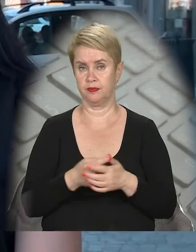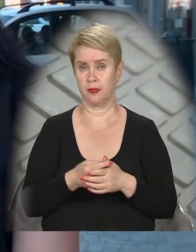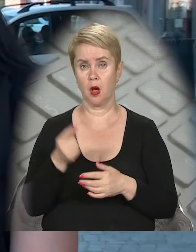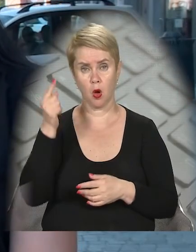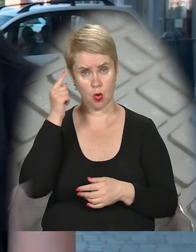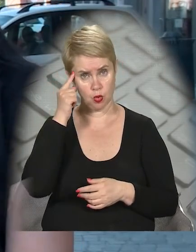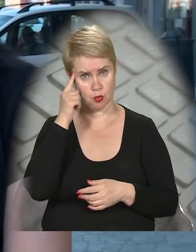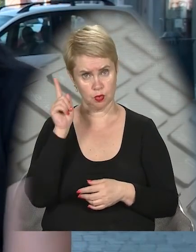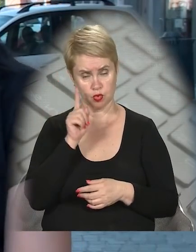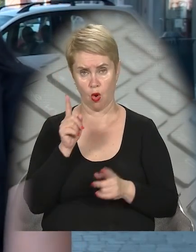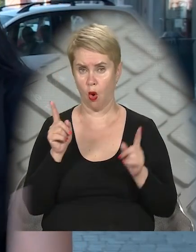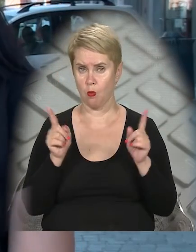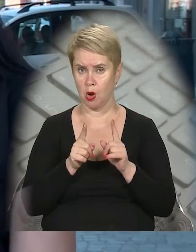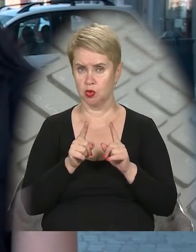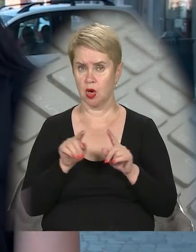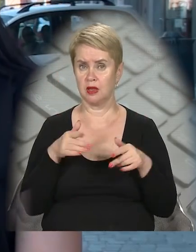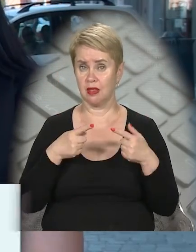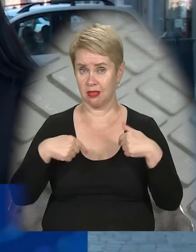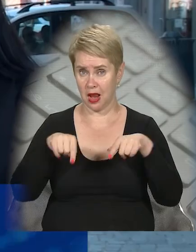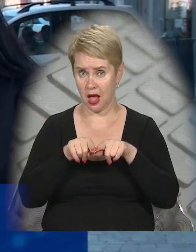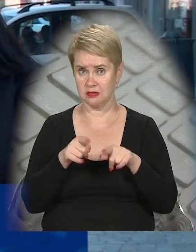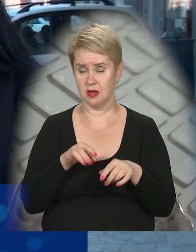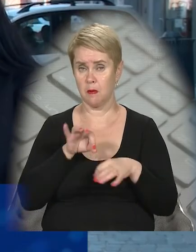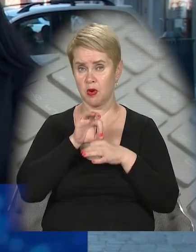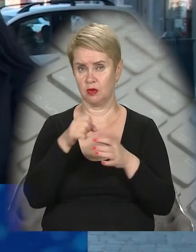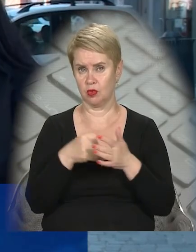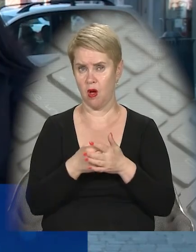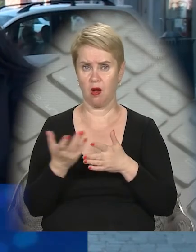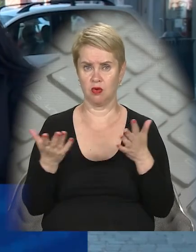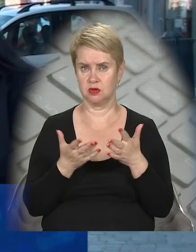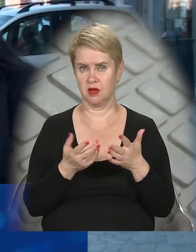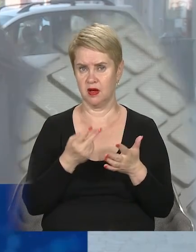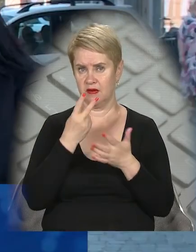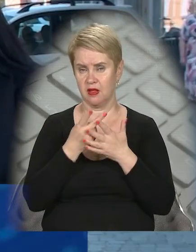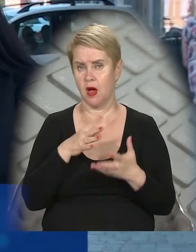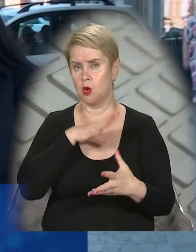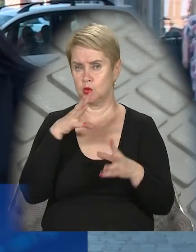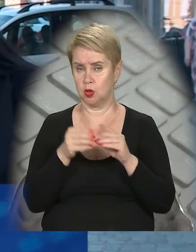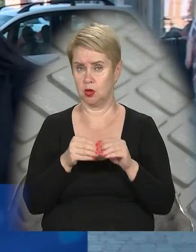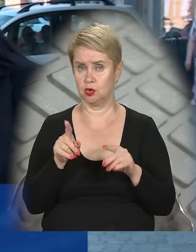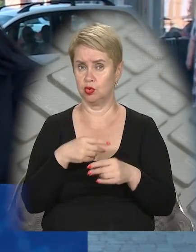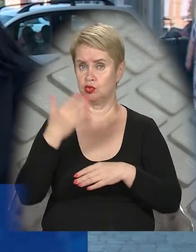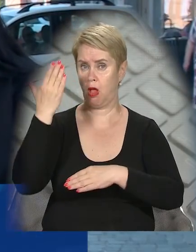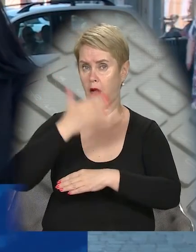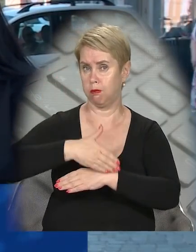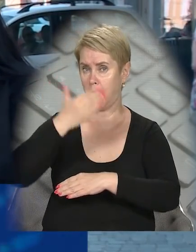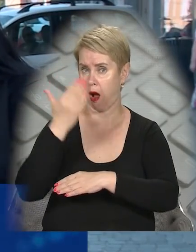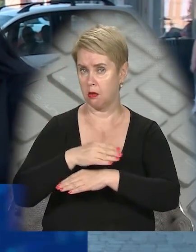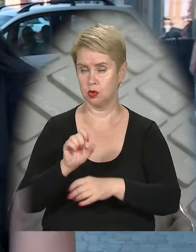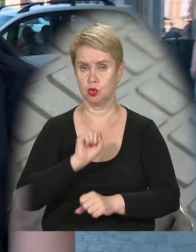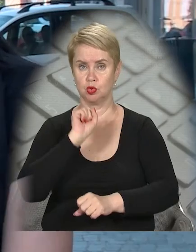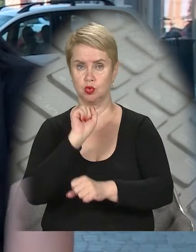розуміємо, що лише обмеження руху на даній ділянці призведе до якогось видимого результату. Можливо, шлагбауми, можливо,